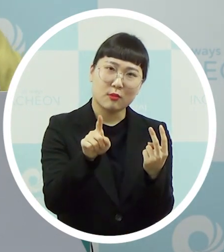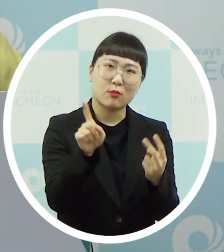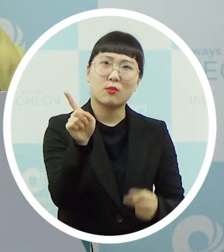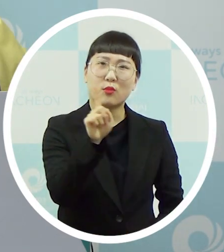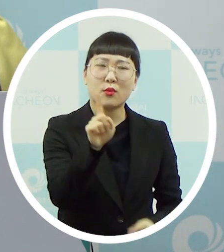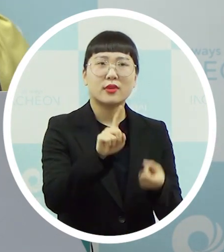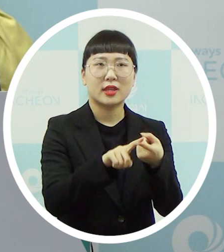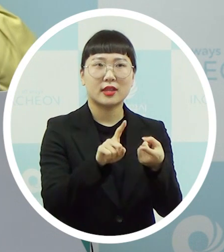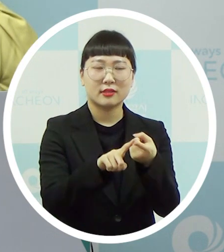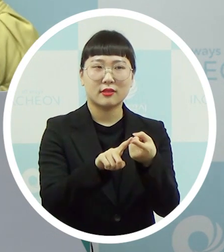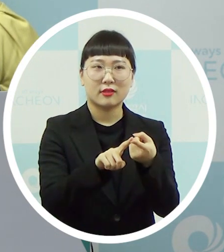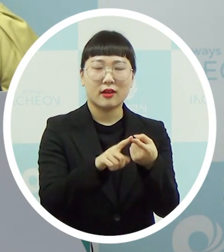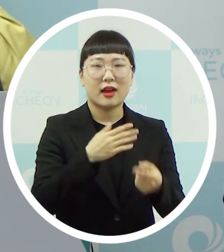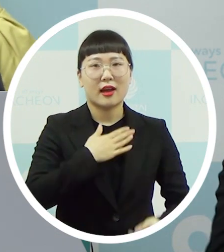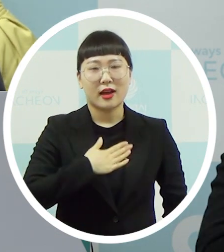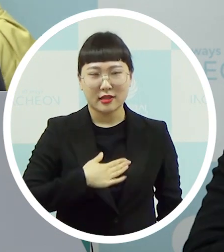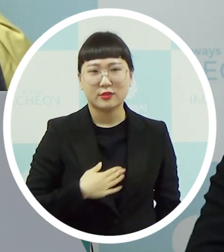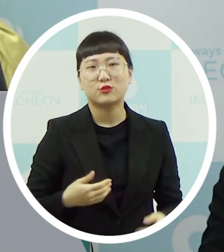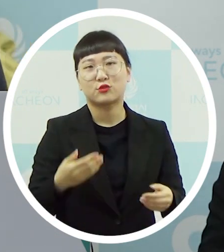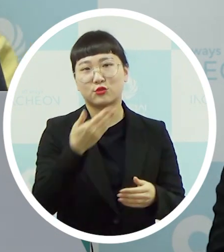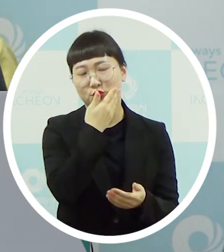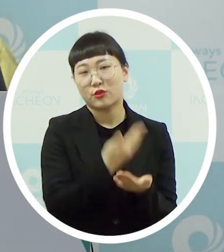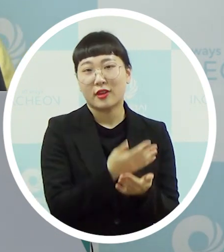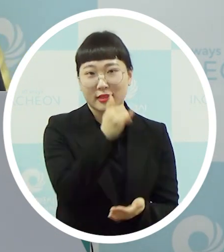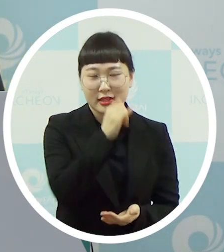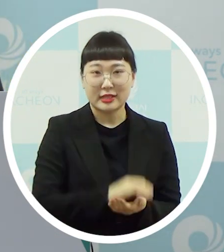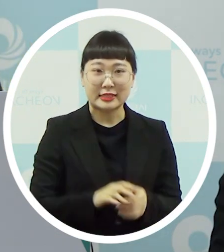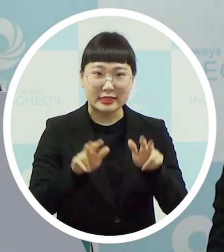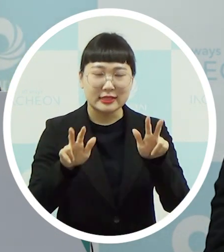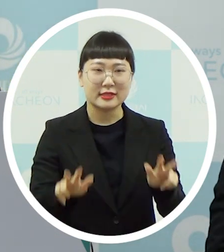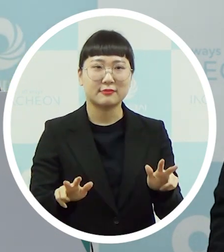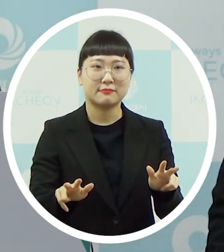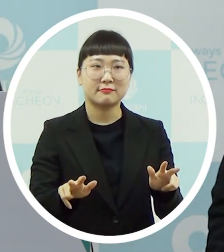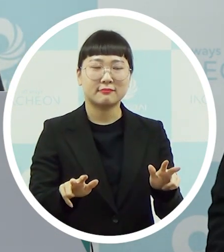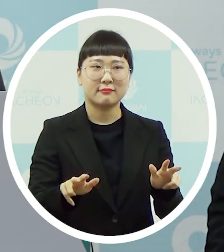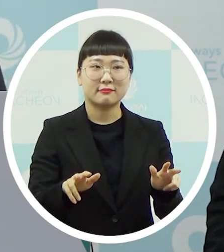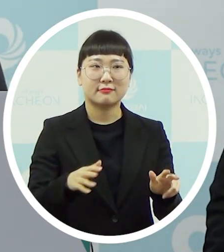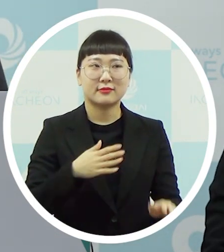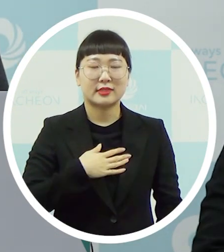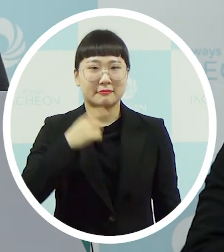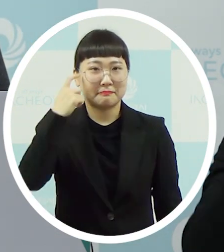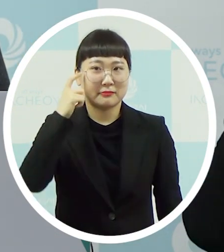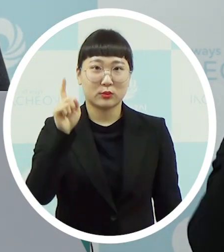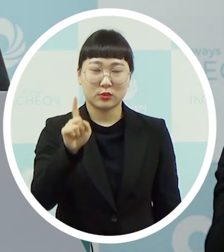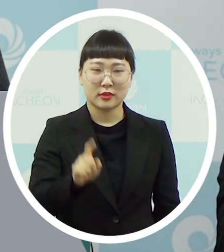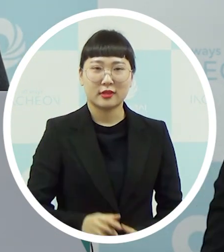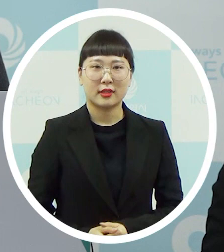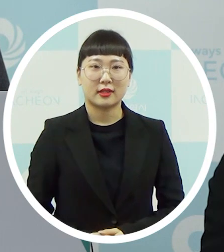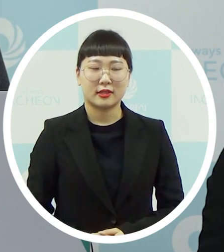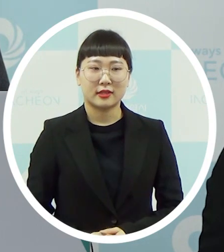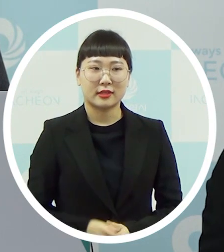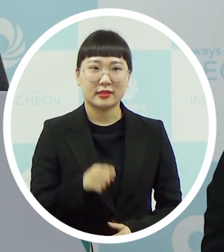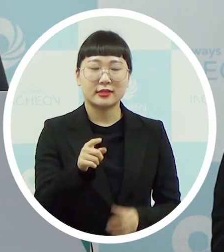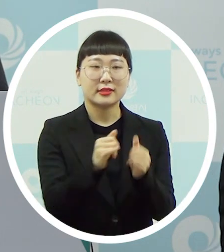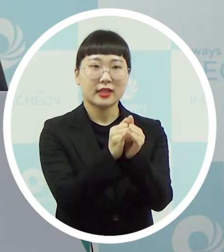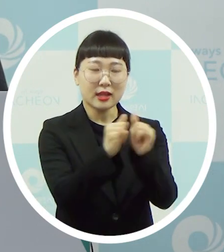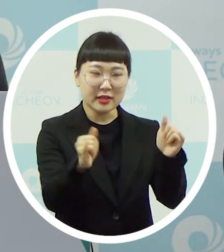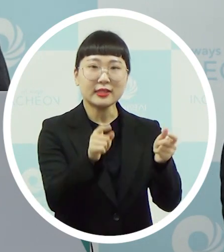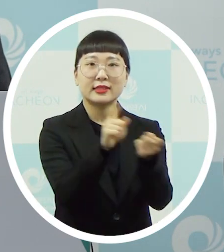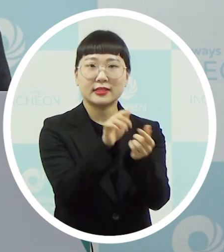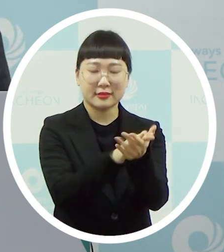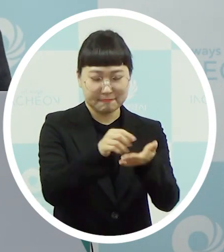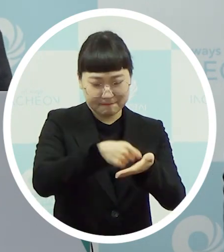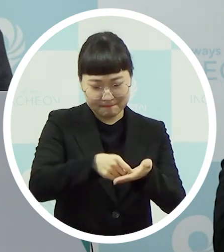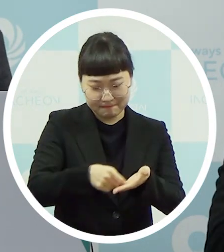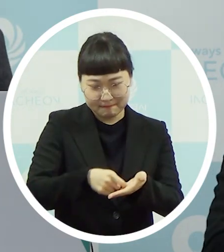중요할 것 같습니다. 사실 저희가 지금 현재 의존하고 있는 거는 그분의 일기장이죠. 그분이 쓰신